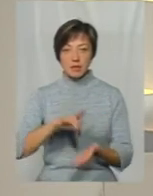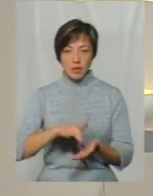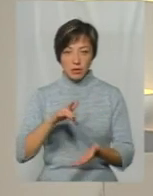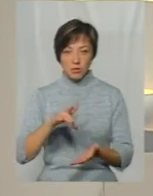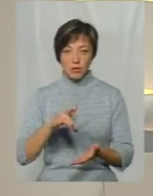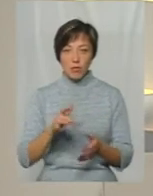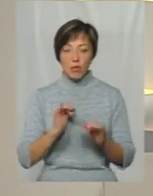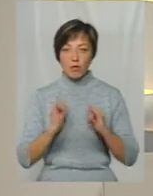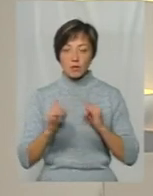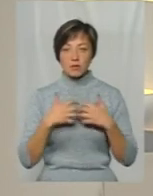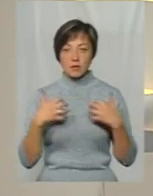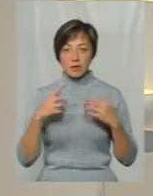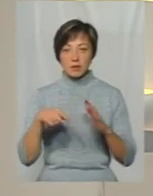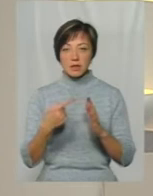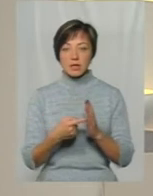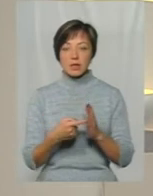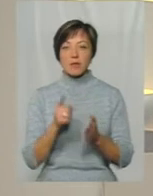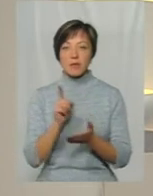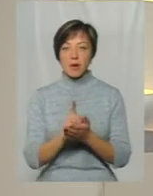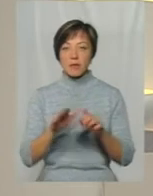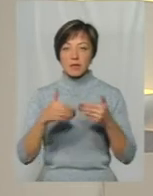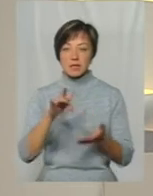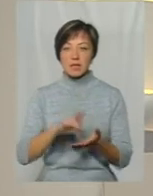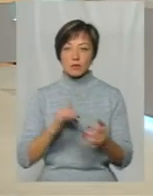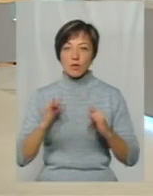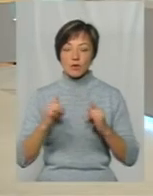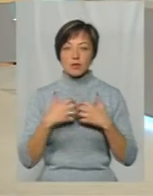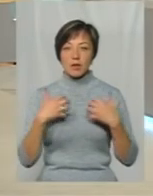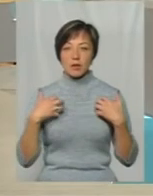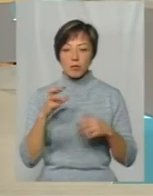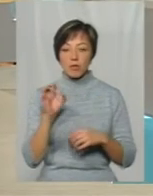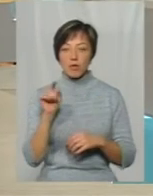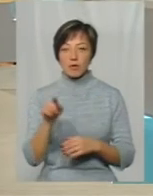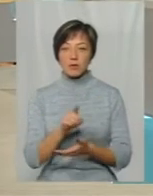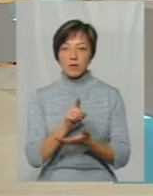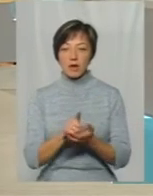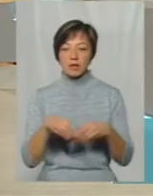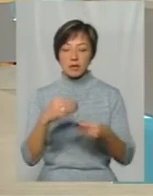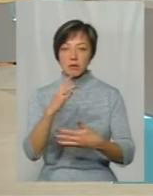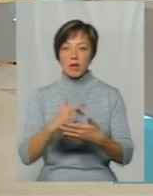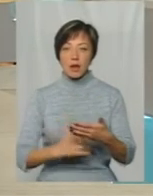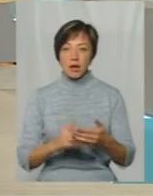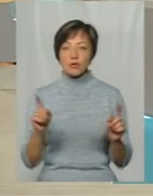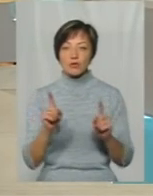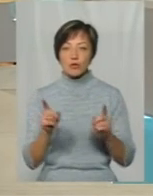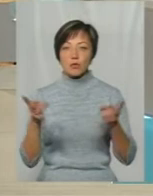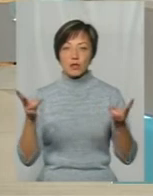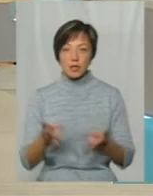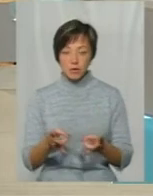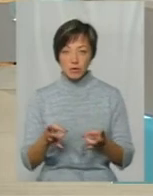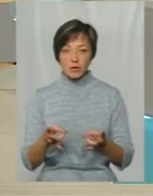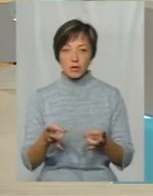поводження з має ініціативи проявляти центр поводження з тваринами Тому що він має надати перелік того, що йому